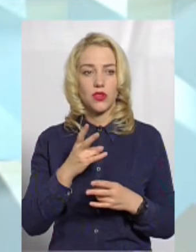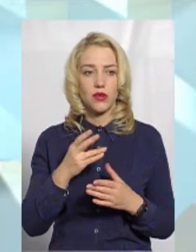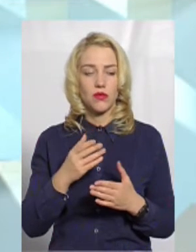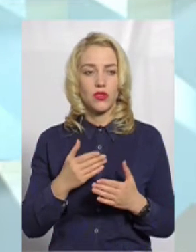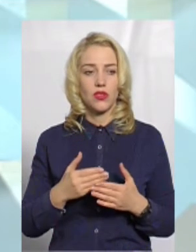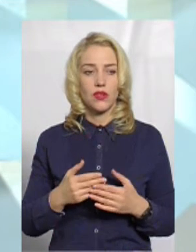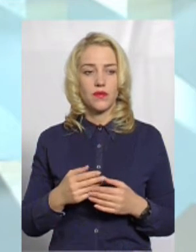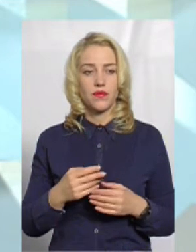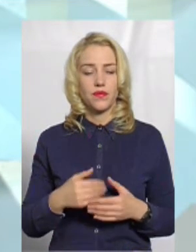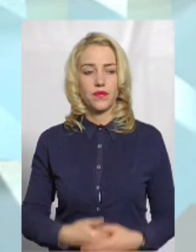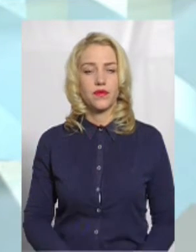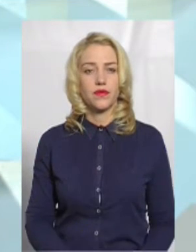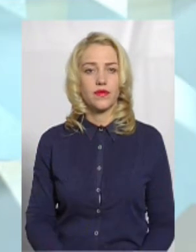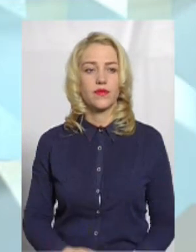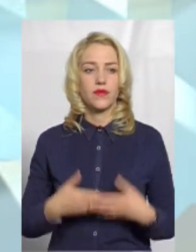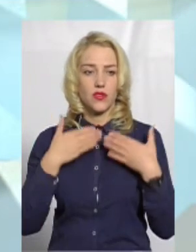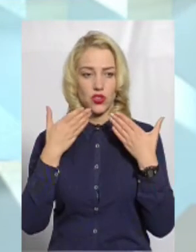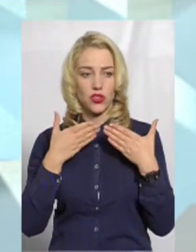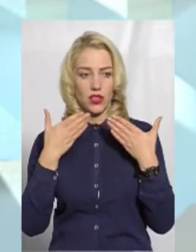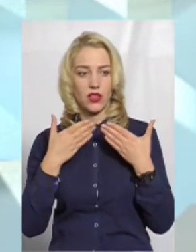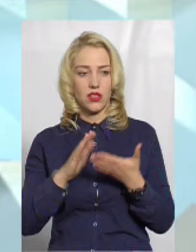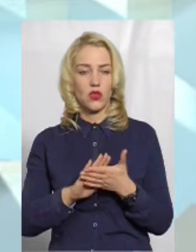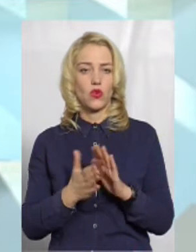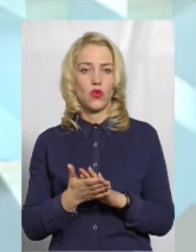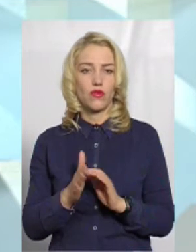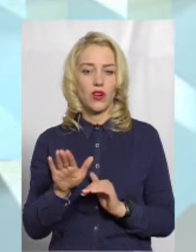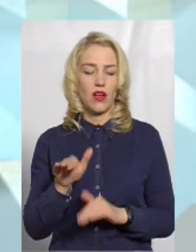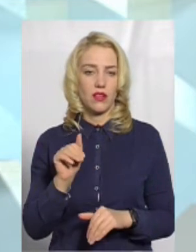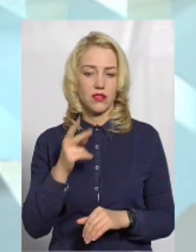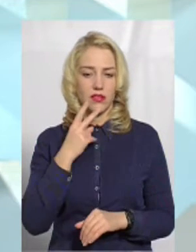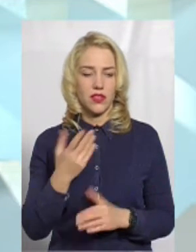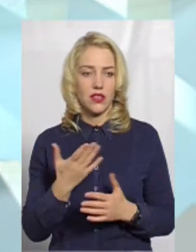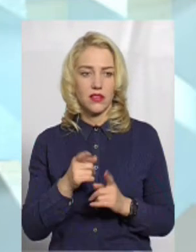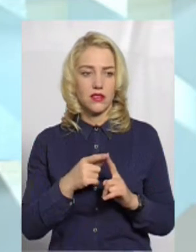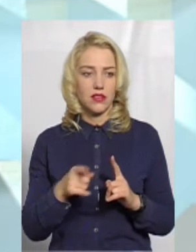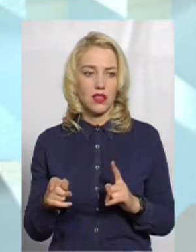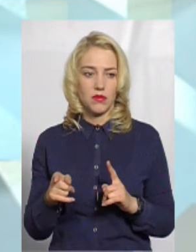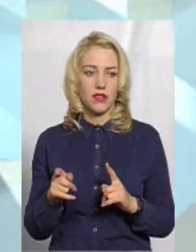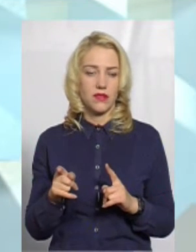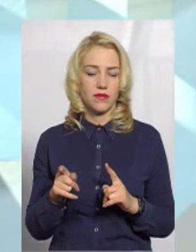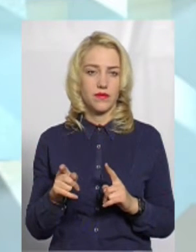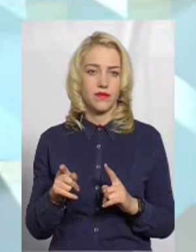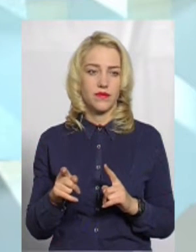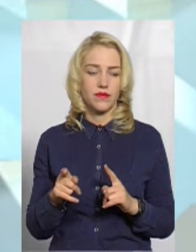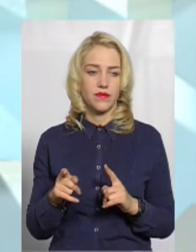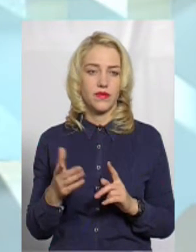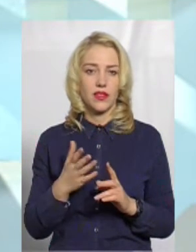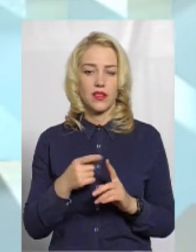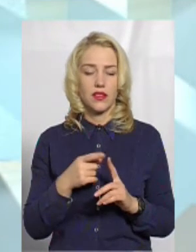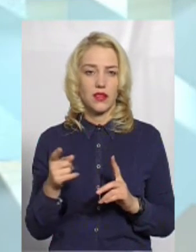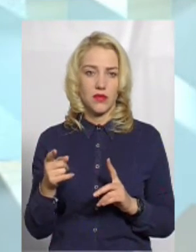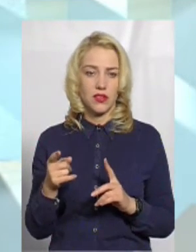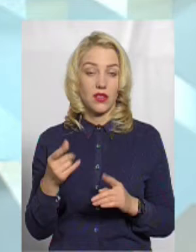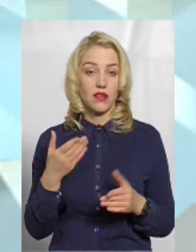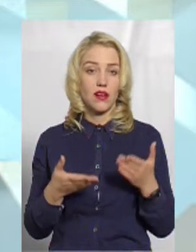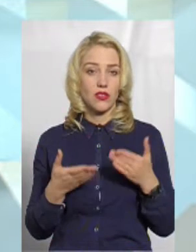читати договір оренди, дивитися який там термін. Який термін?